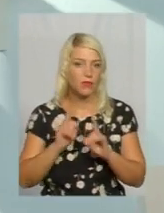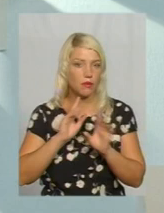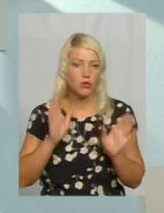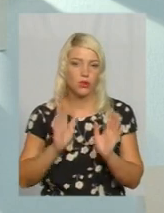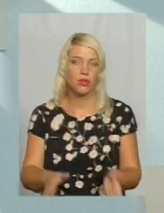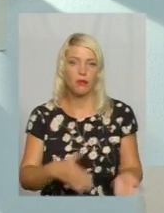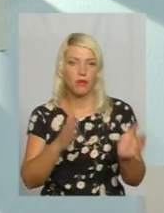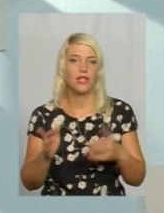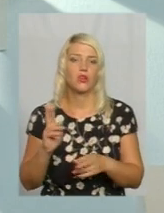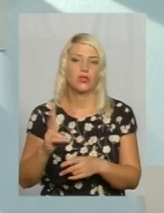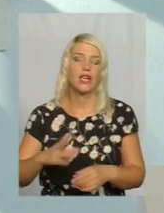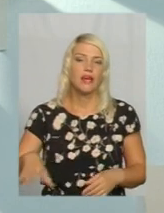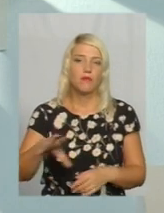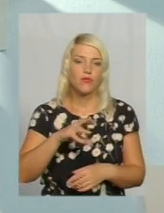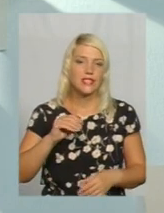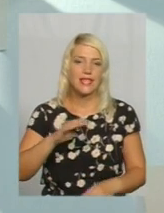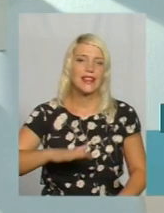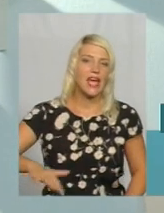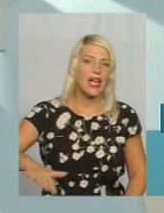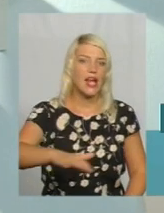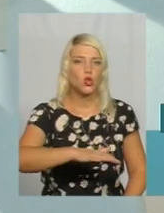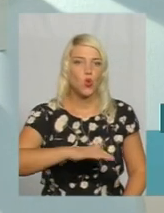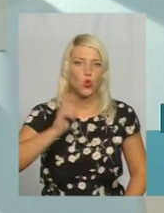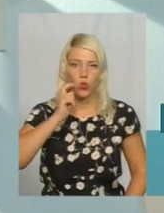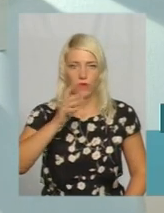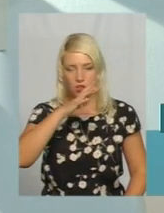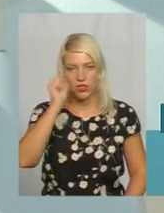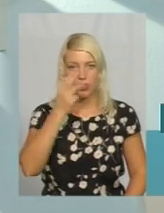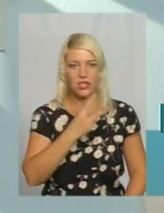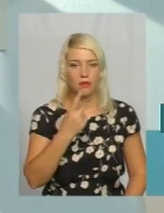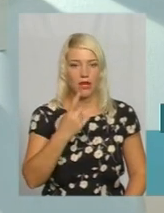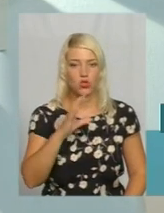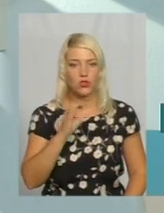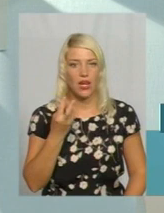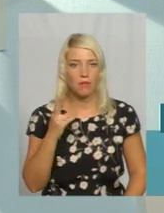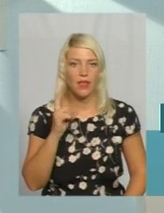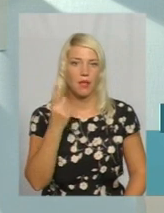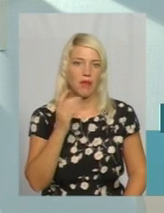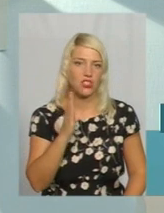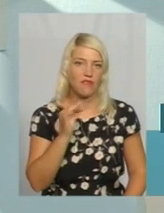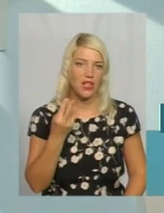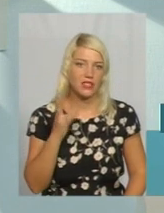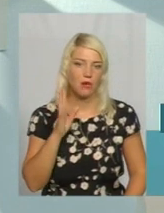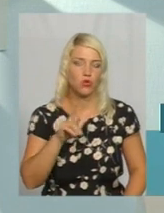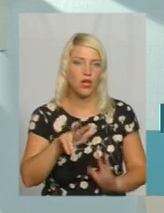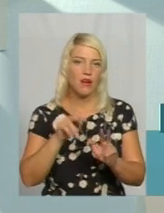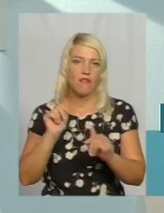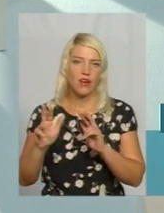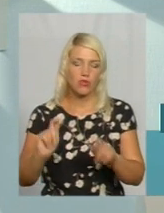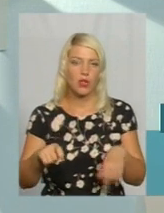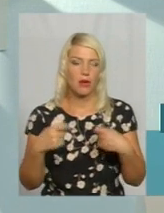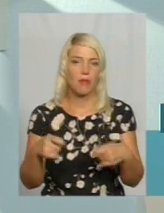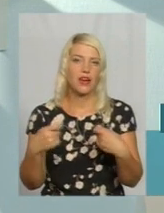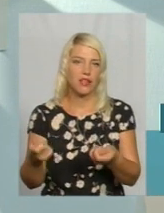перехід, зрештою, як і по всій території України. В ніч з 31 серпня на 1 вересня будуть вимкнені передавачі